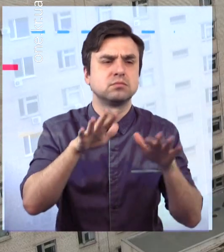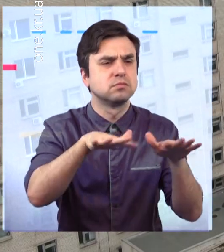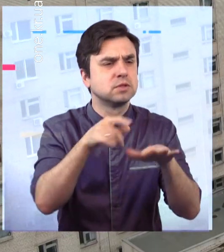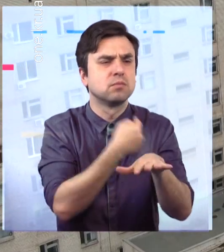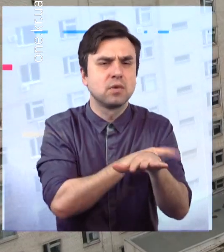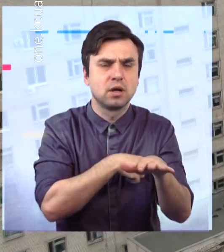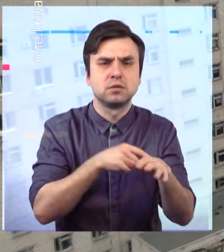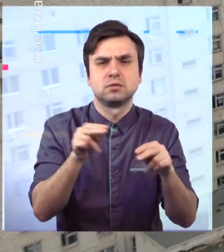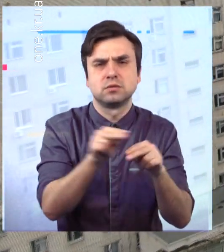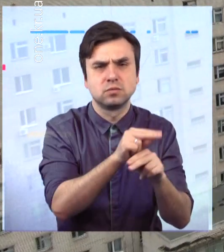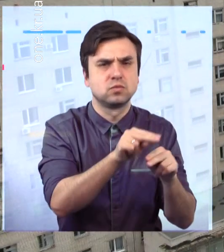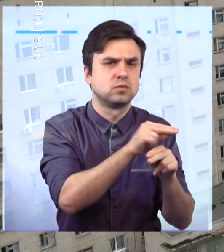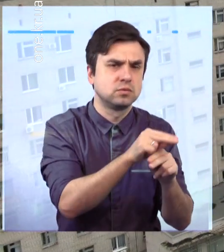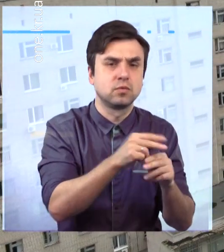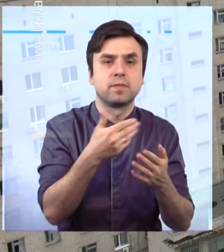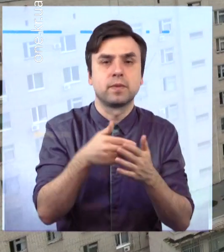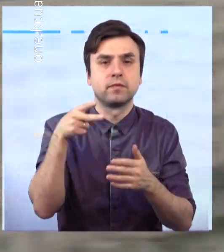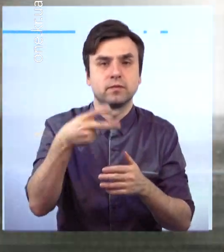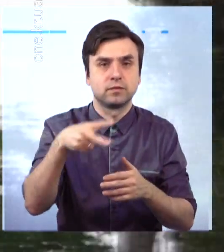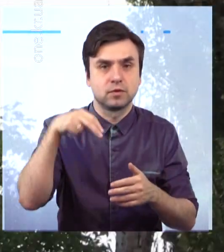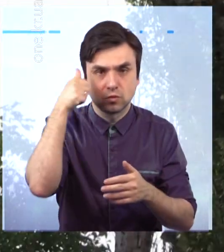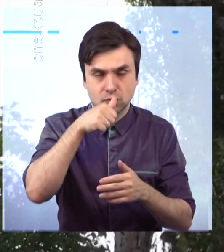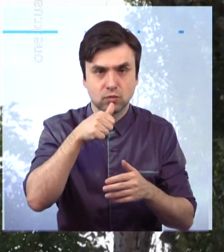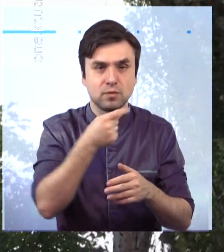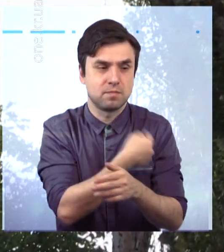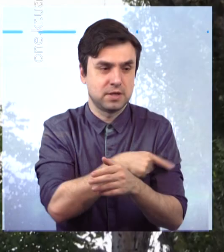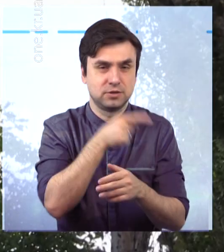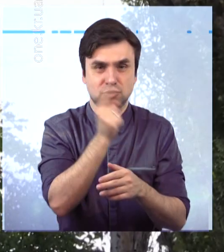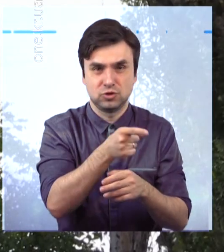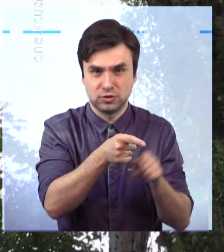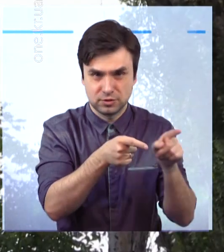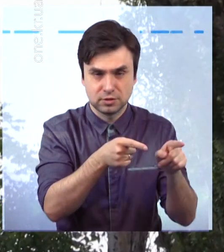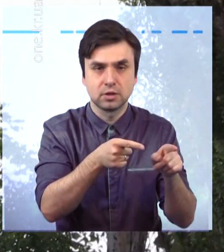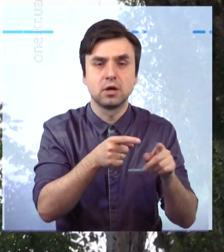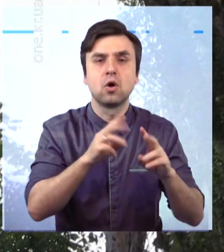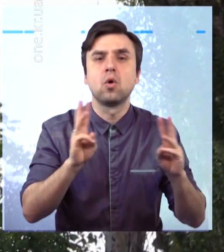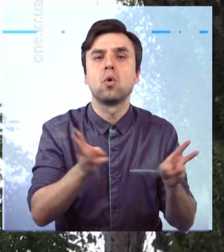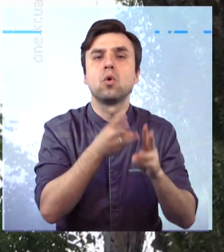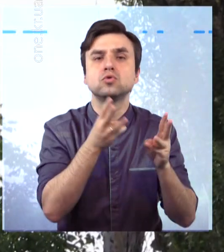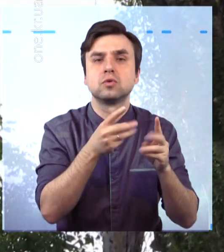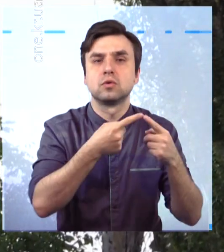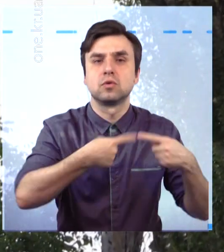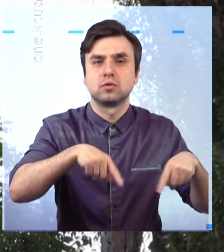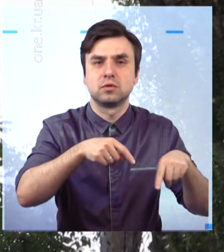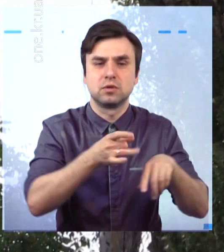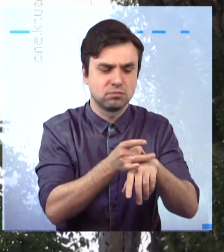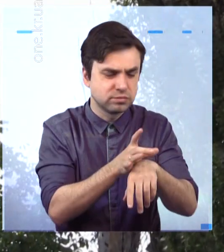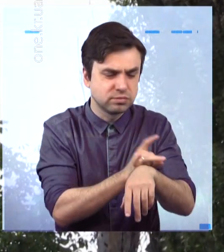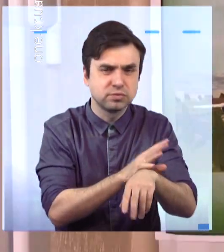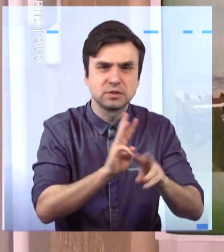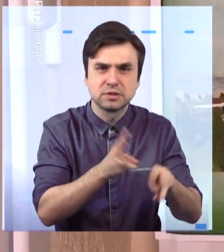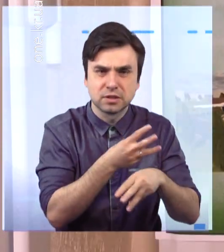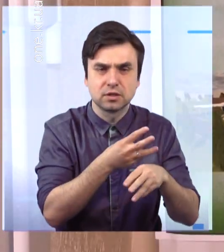відремонтувати палати в опіковому відділенні «Тисячки». В онкологічному диспансері встановили апарат УЗД та сучасне медичне